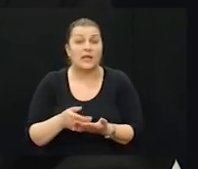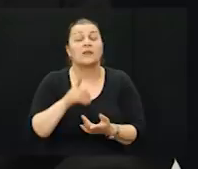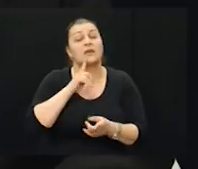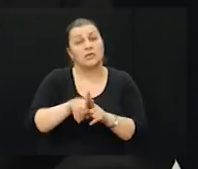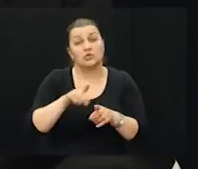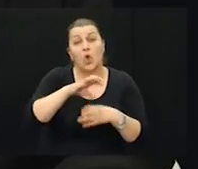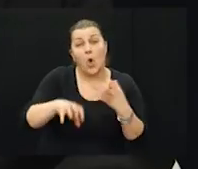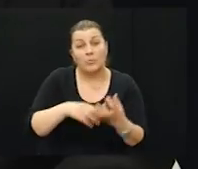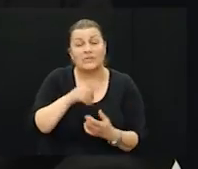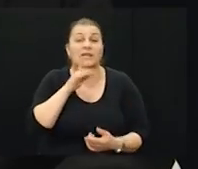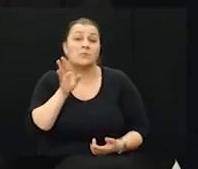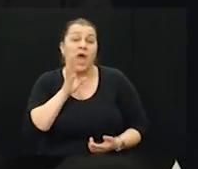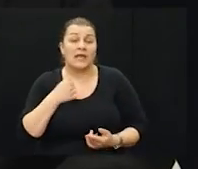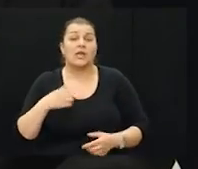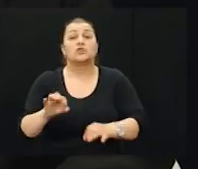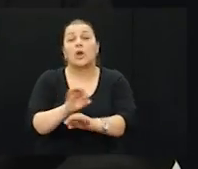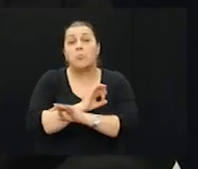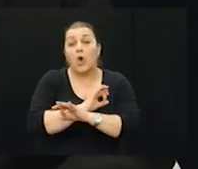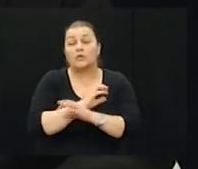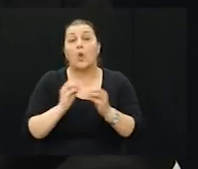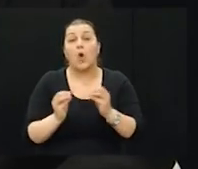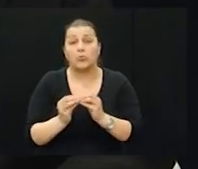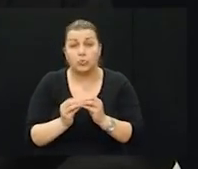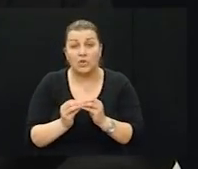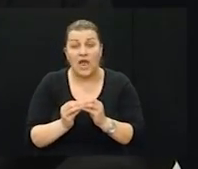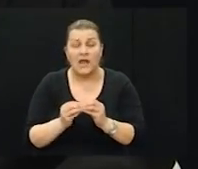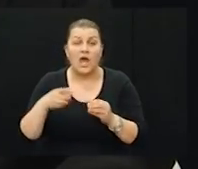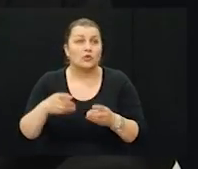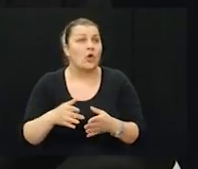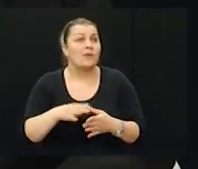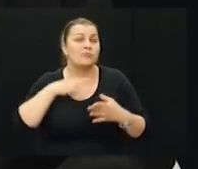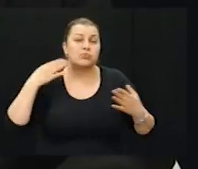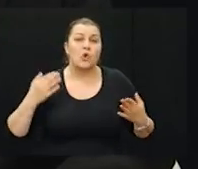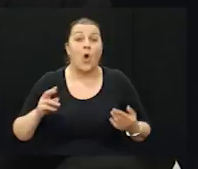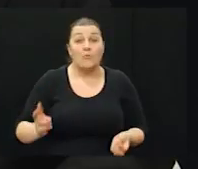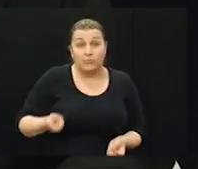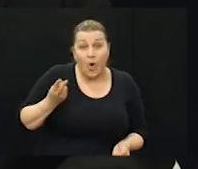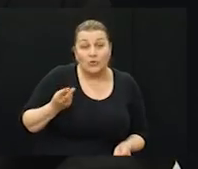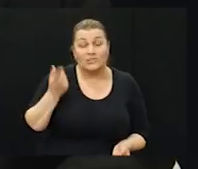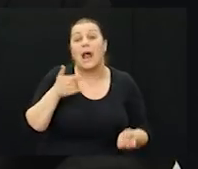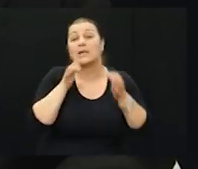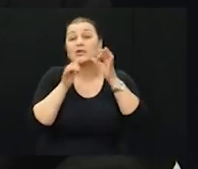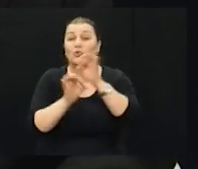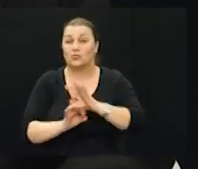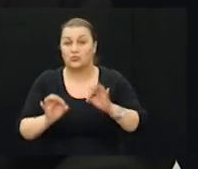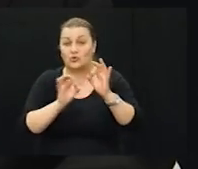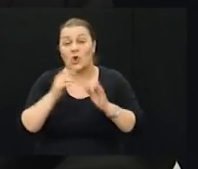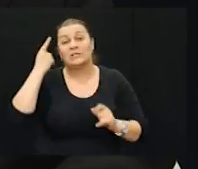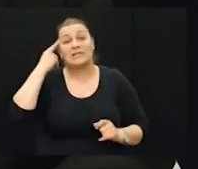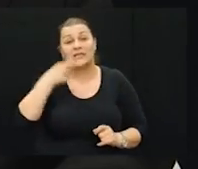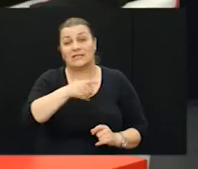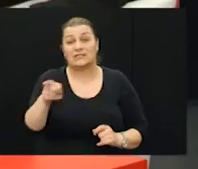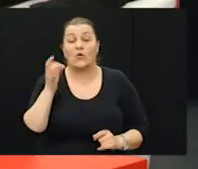obitelj, majka našeg poginuloga Biteza Buljana. Koliko je ponosno, toliko je tužno uvijek sjetiti se tih dana?